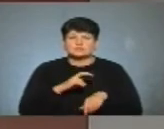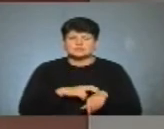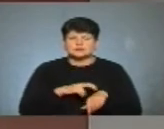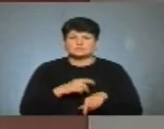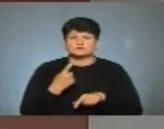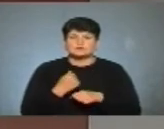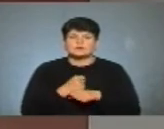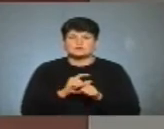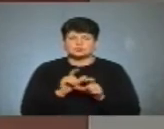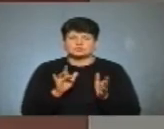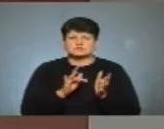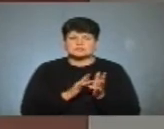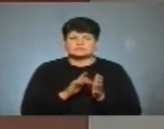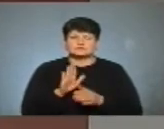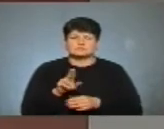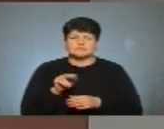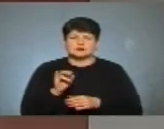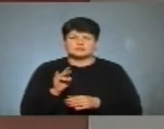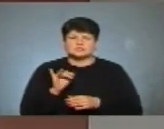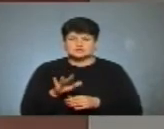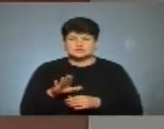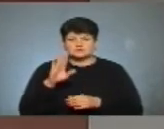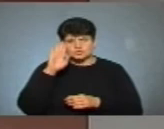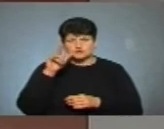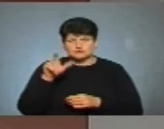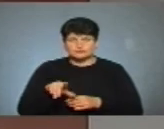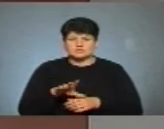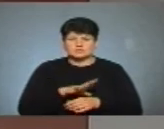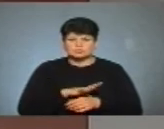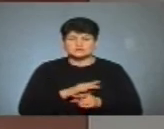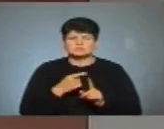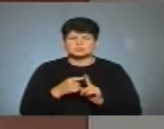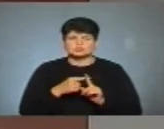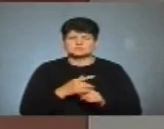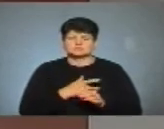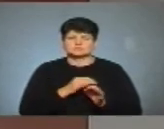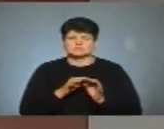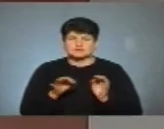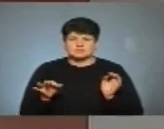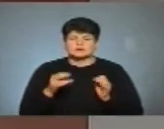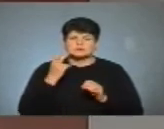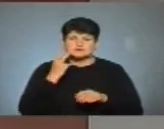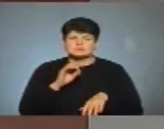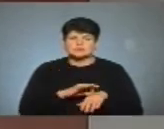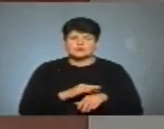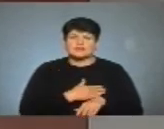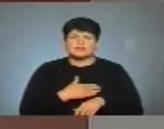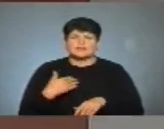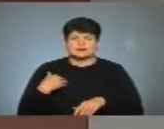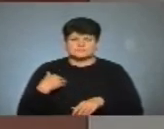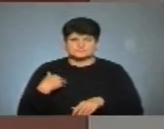лабораторного центру Володимира Паничева, в чоловіка були супутні серцево-судинні захворювання та хронічне захворювання легень.